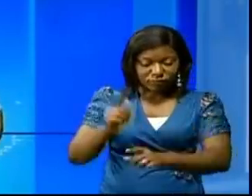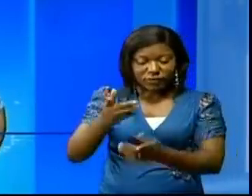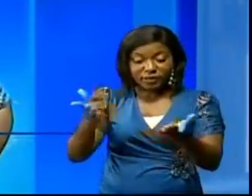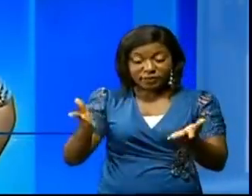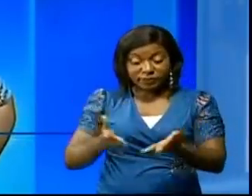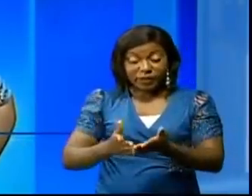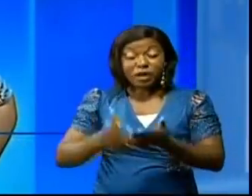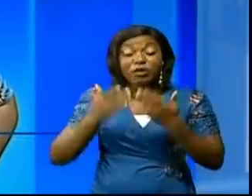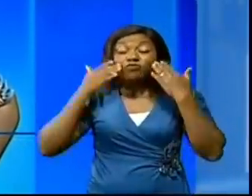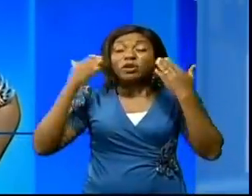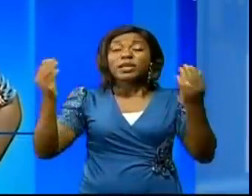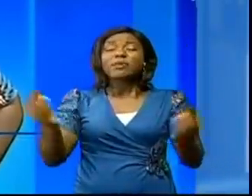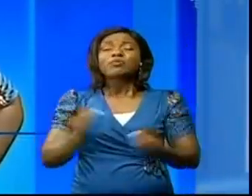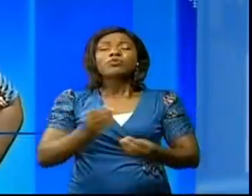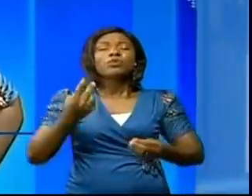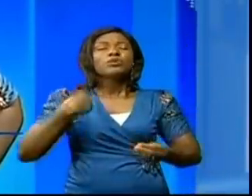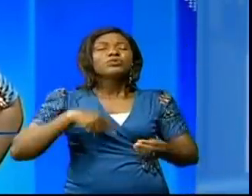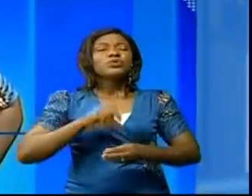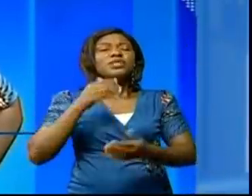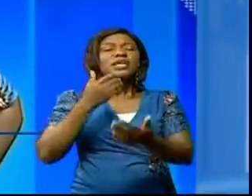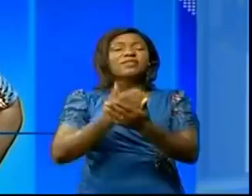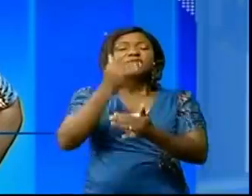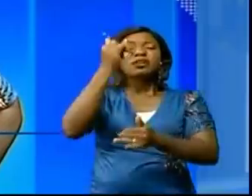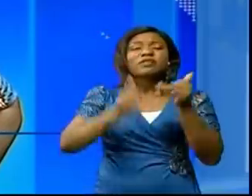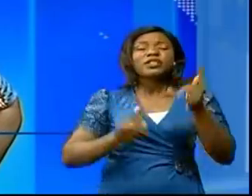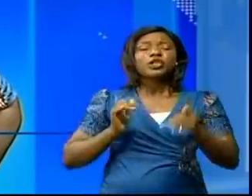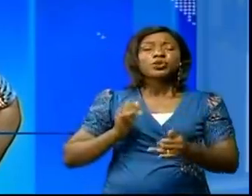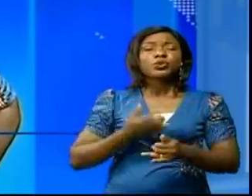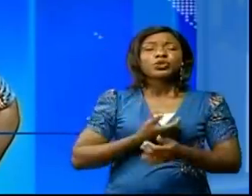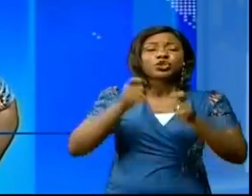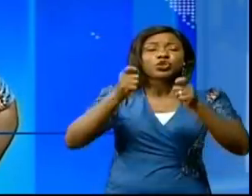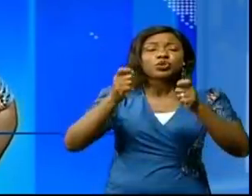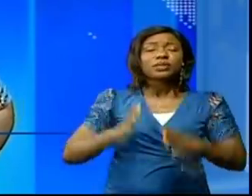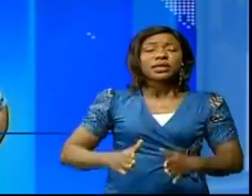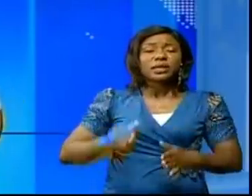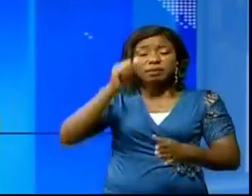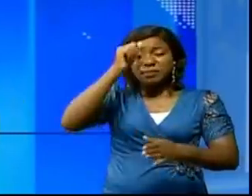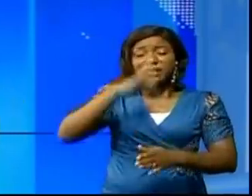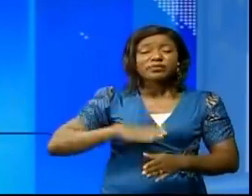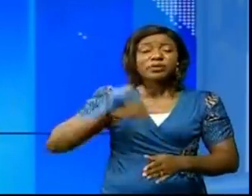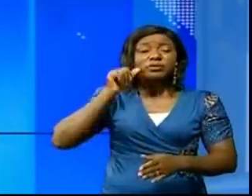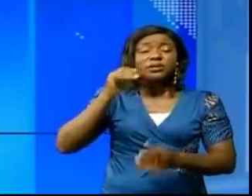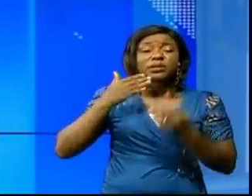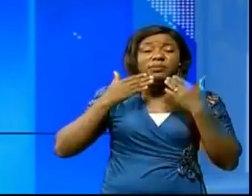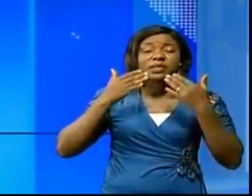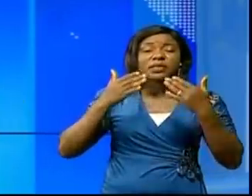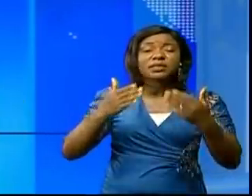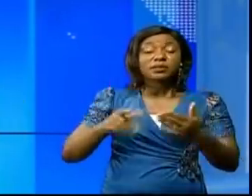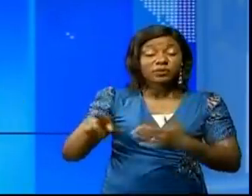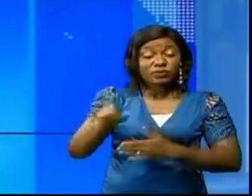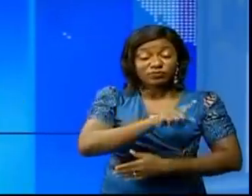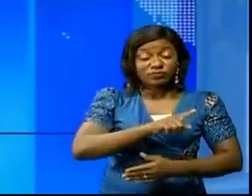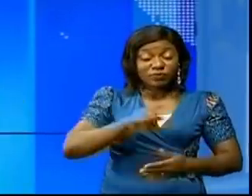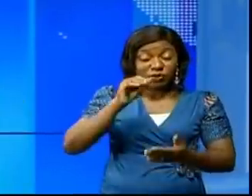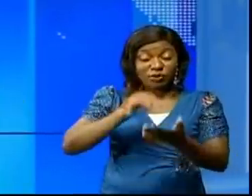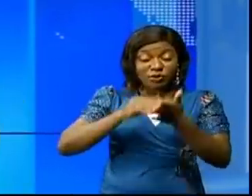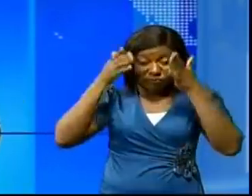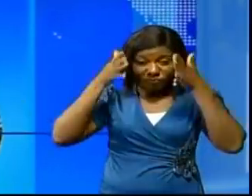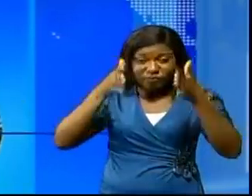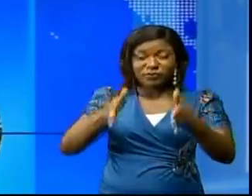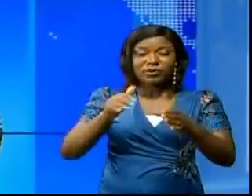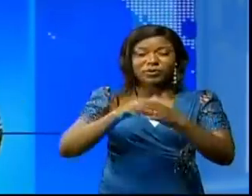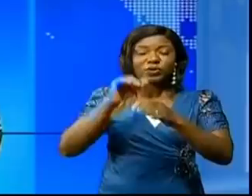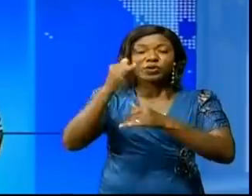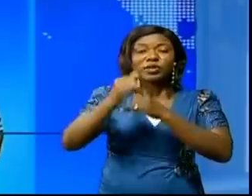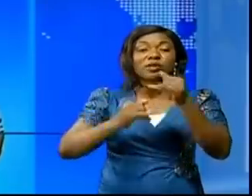C'est donc la fin de ce journal. Mesdames et messieurs, nous vous disons merci de nous avoir suivis à travers le monde.